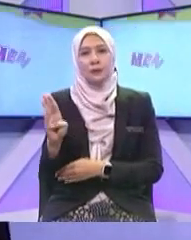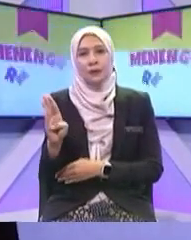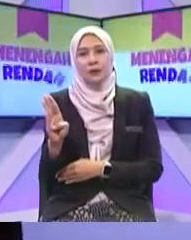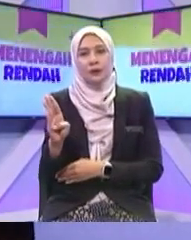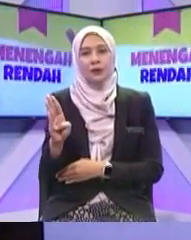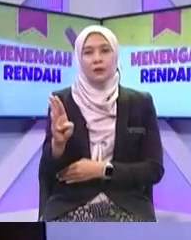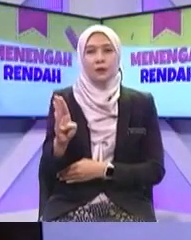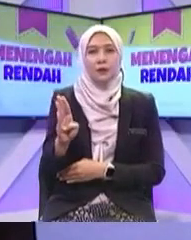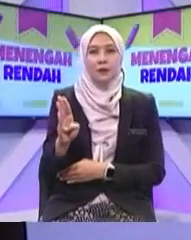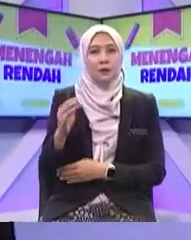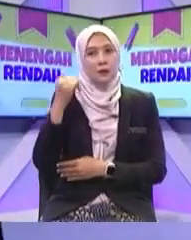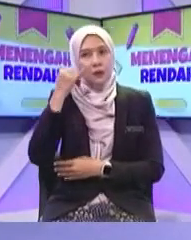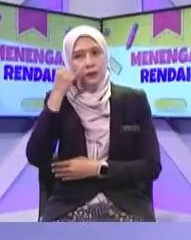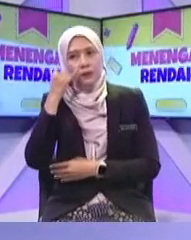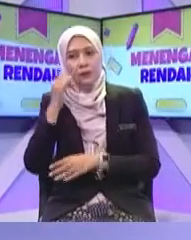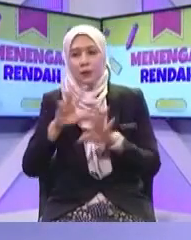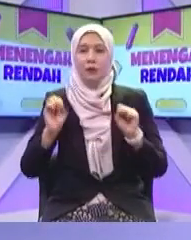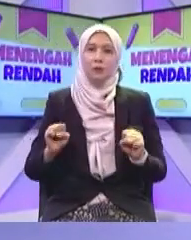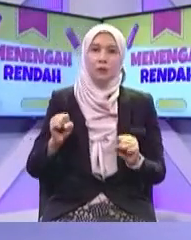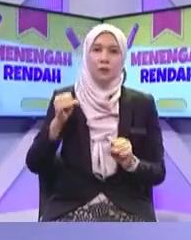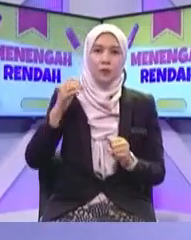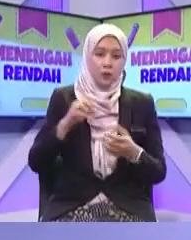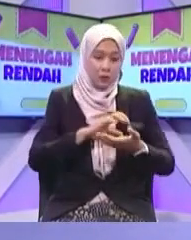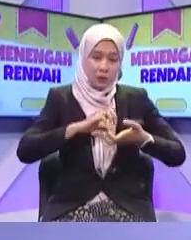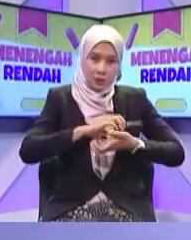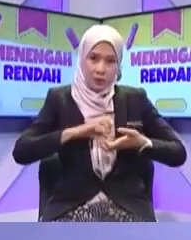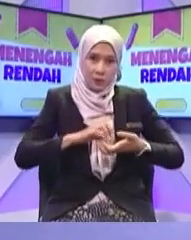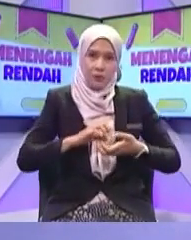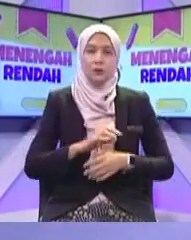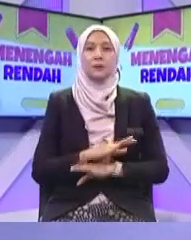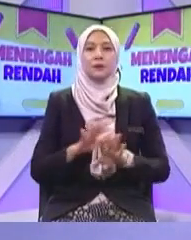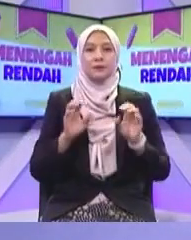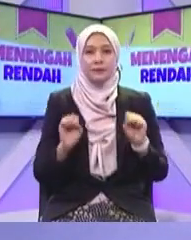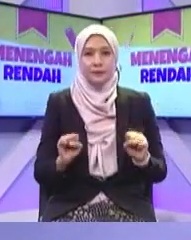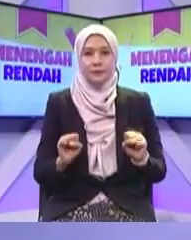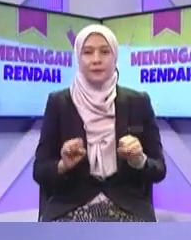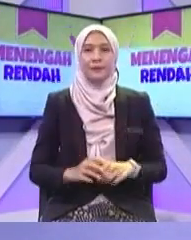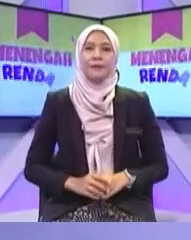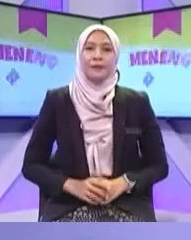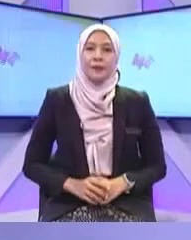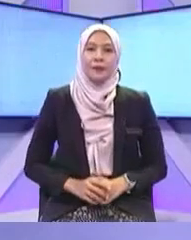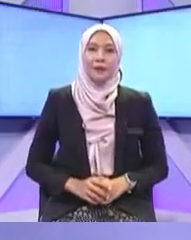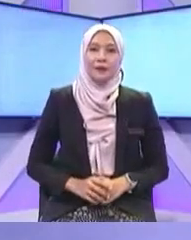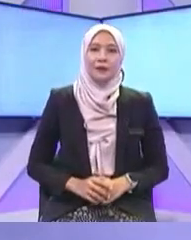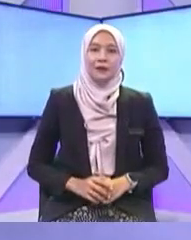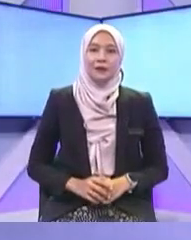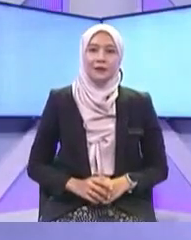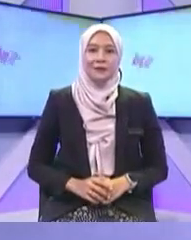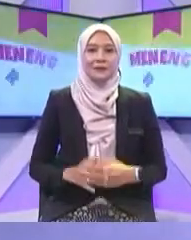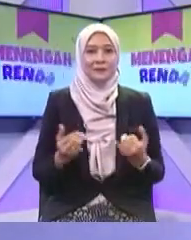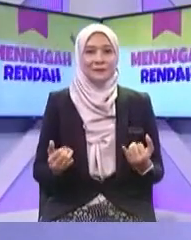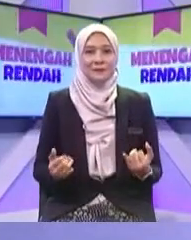elakkan nak marah kita kena bawa bertenang senyum macam kita sentiasa senyum supaya kita dapat aura yang